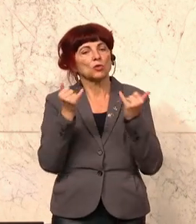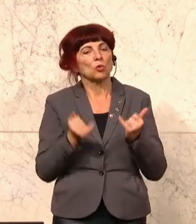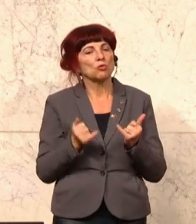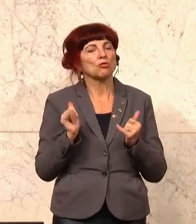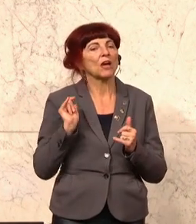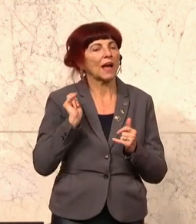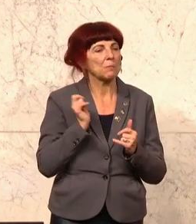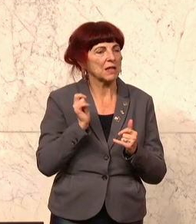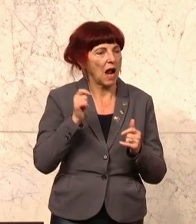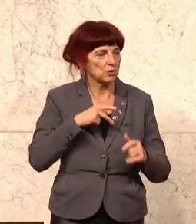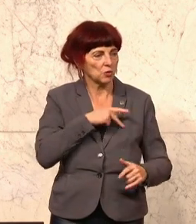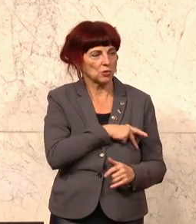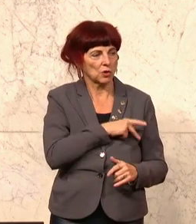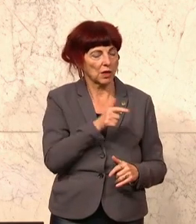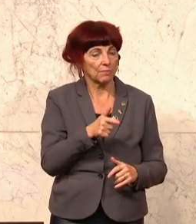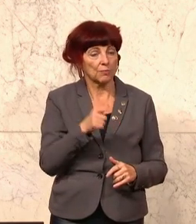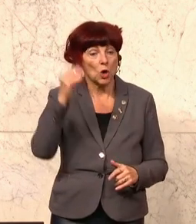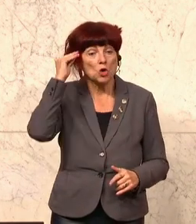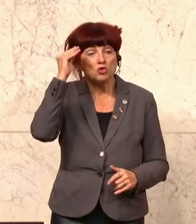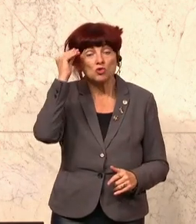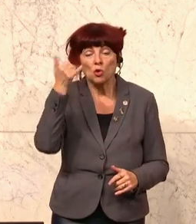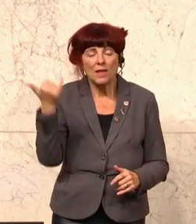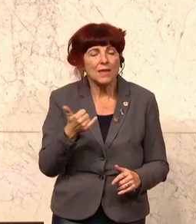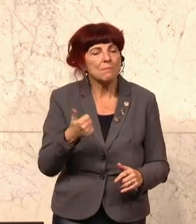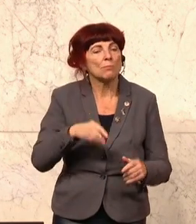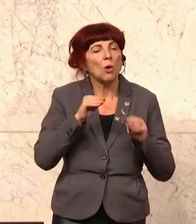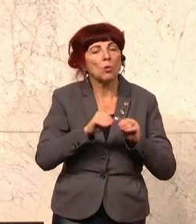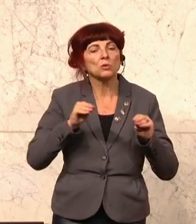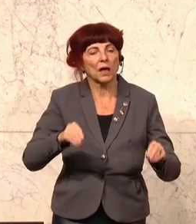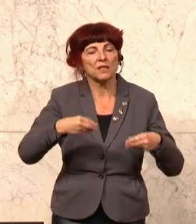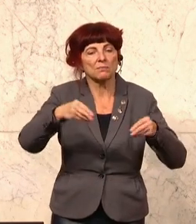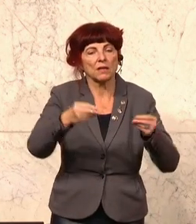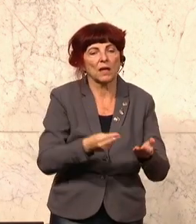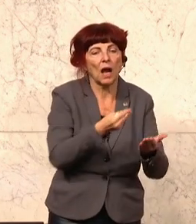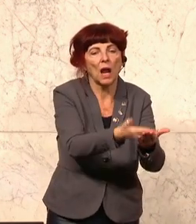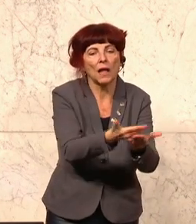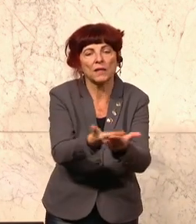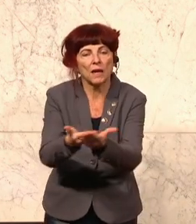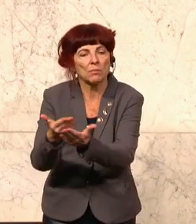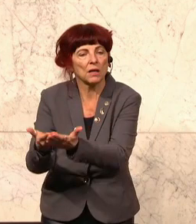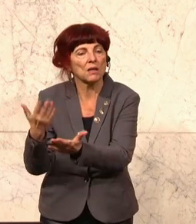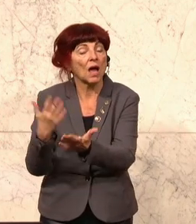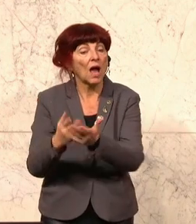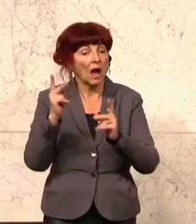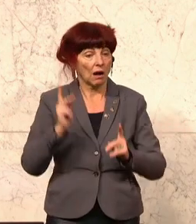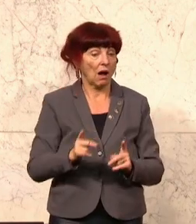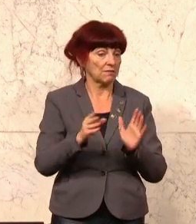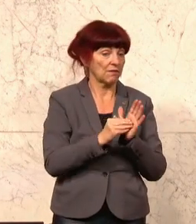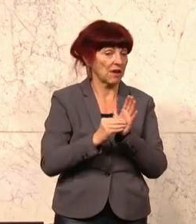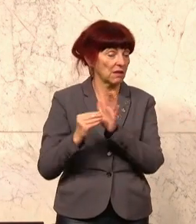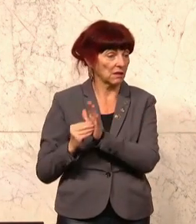Es wurden und werden den Schulen laufend Unterrichtsmaterialien zur Einordnung der aktuellen Ereignisse zur Verfügung gestellt,